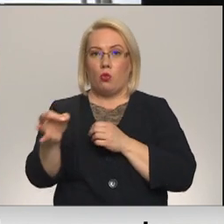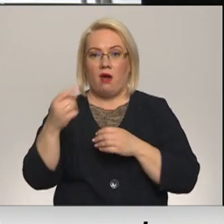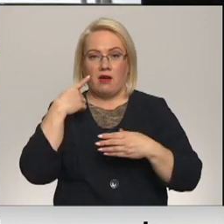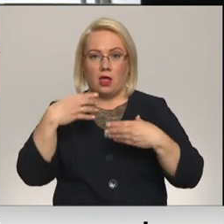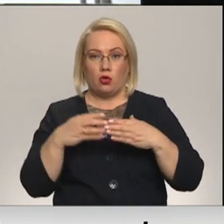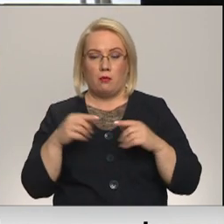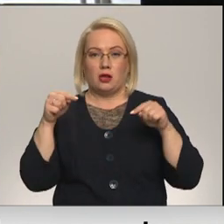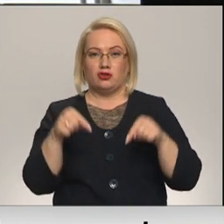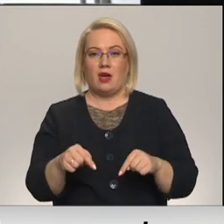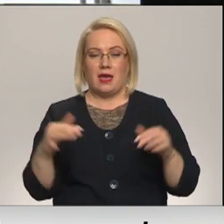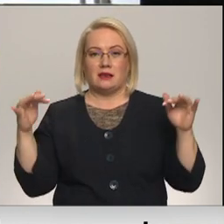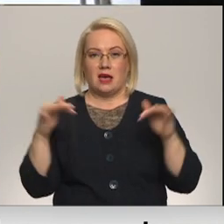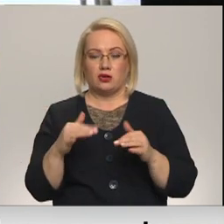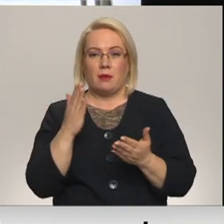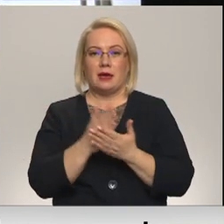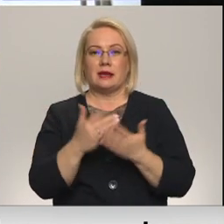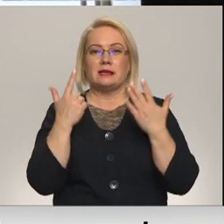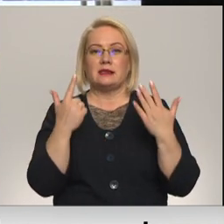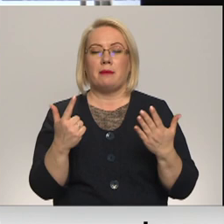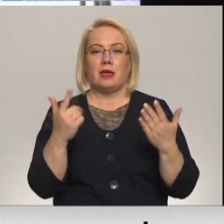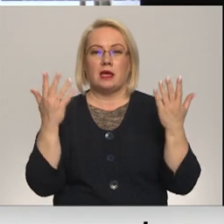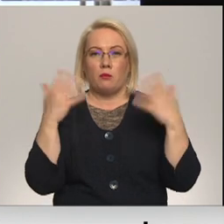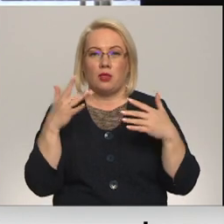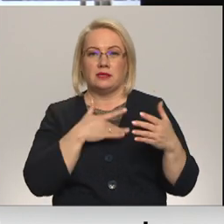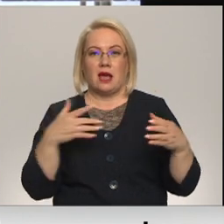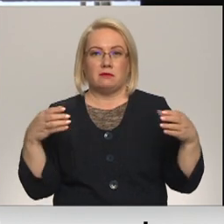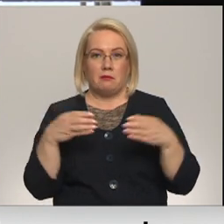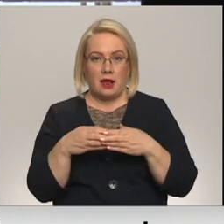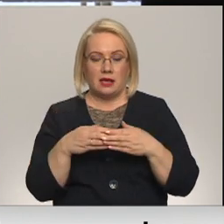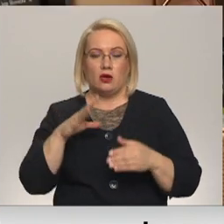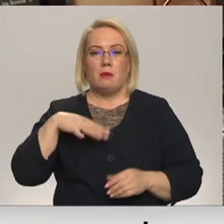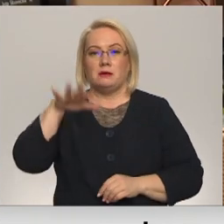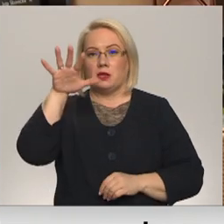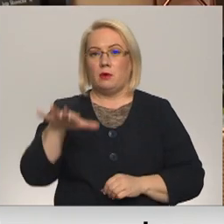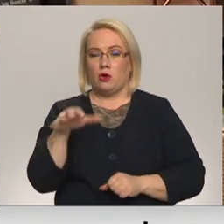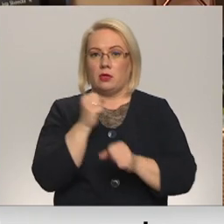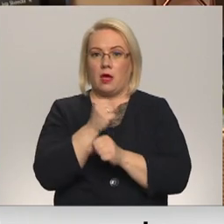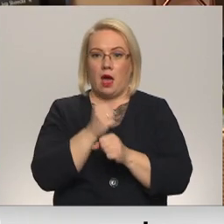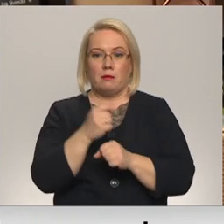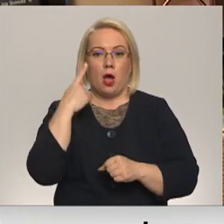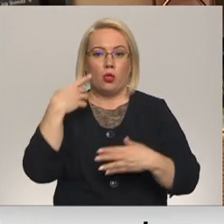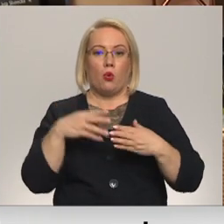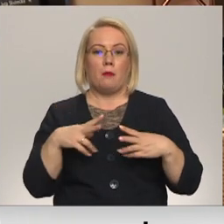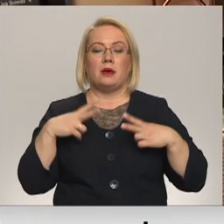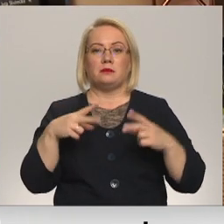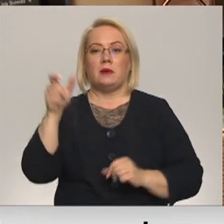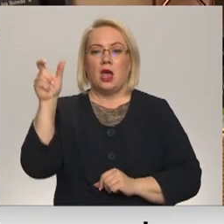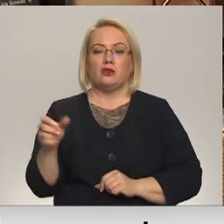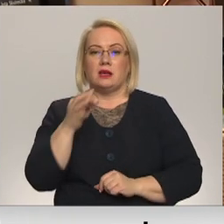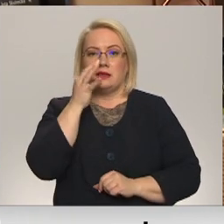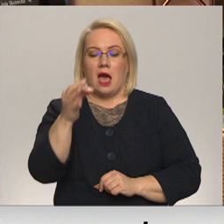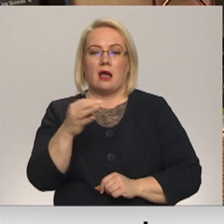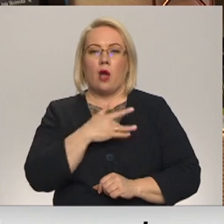šajās sasaukumā sastāv no septiņiem politiskiem spēkiem. Jau pēc nepiln piec mēnešu darba domas priekšsēdēts atzina, ka koalīcija